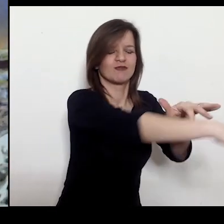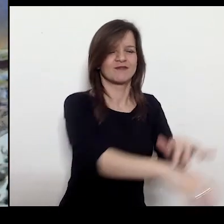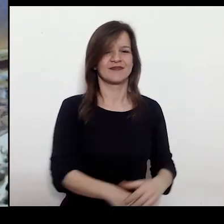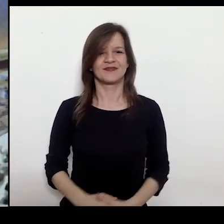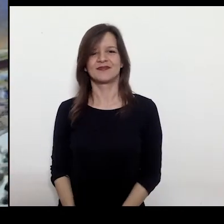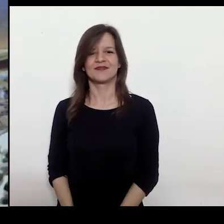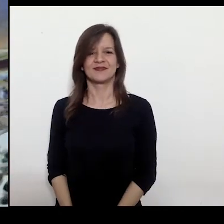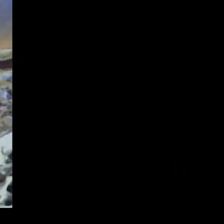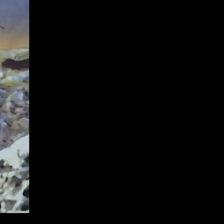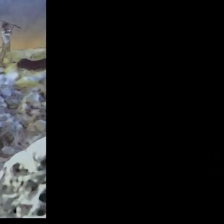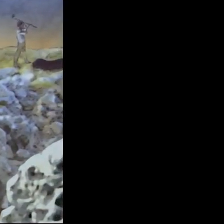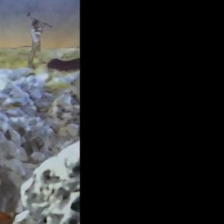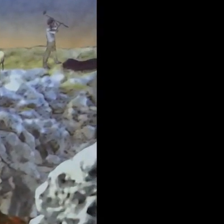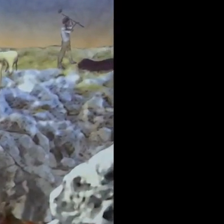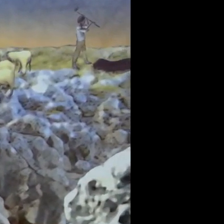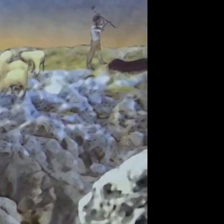pascolare le mie pecore.